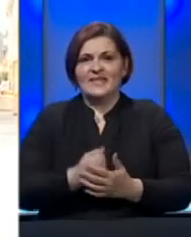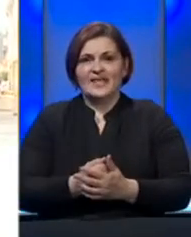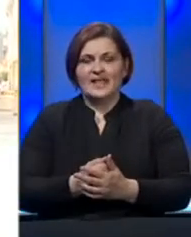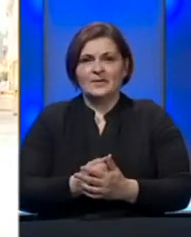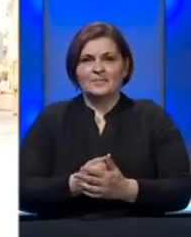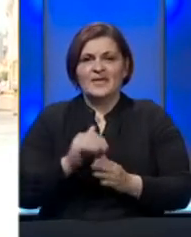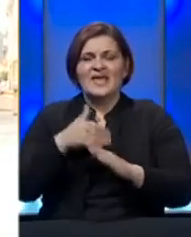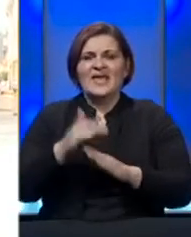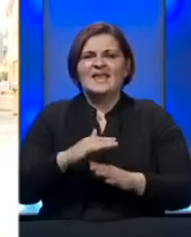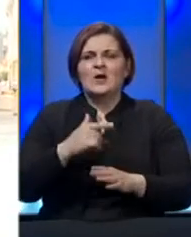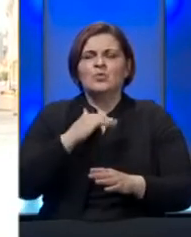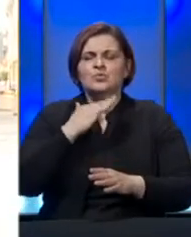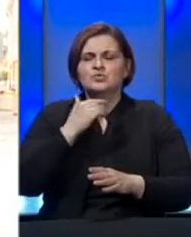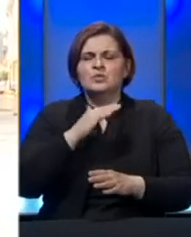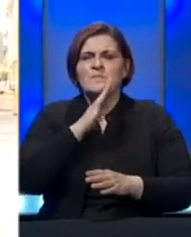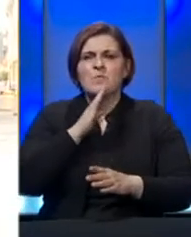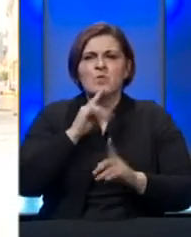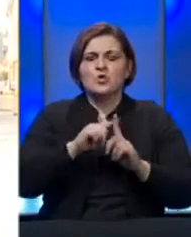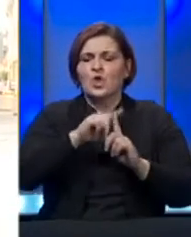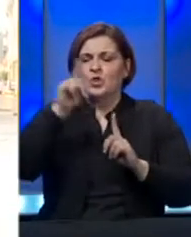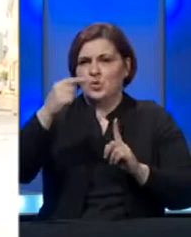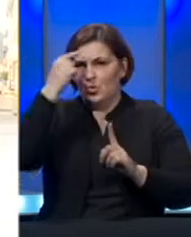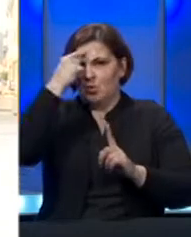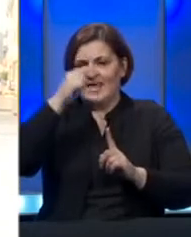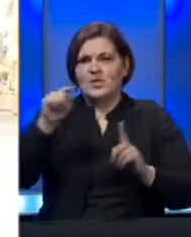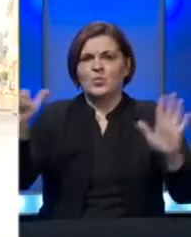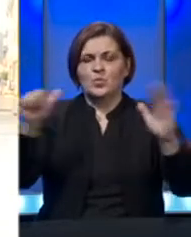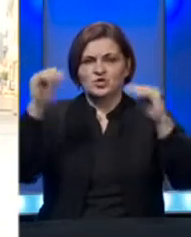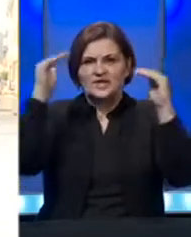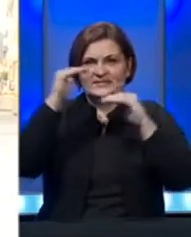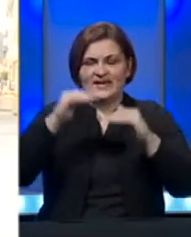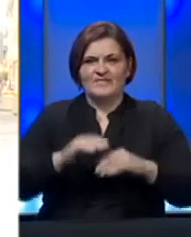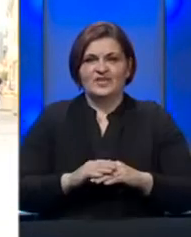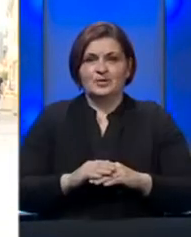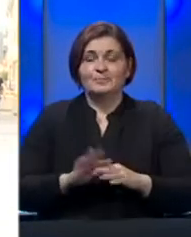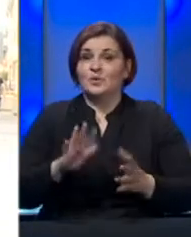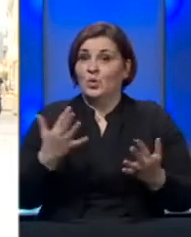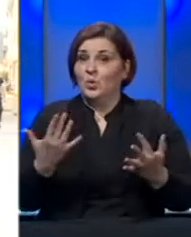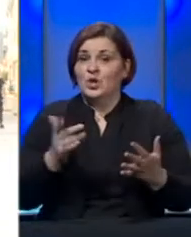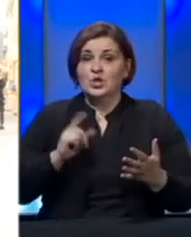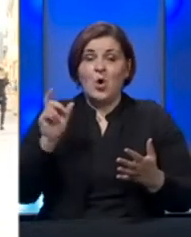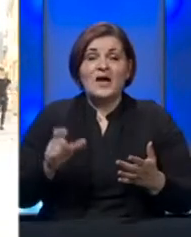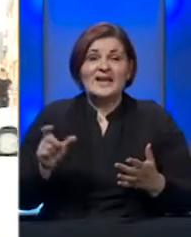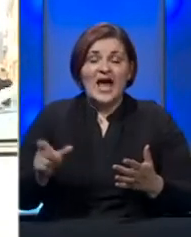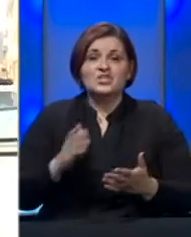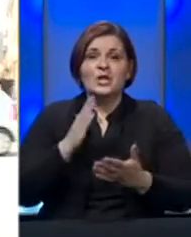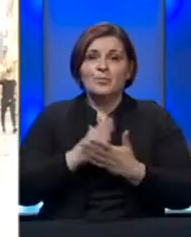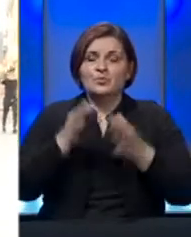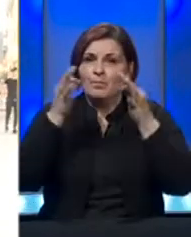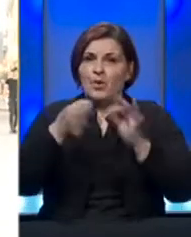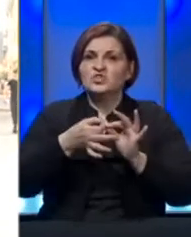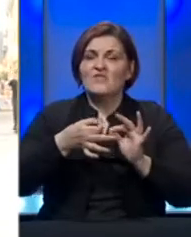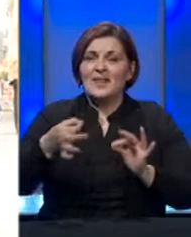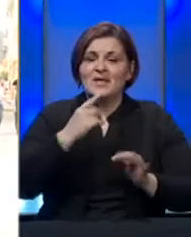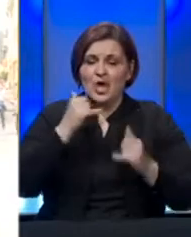od subote u podne do nedelje u 18 časova. Ukoliko se građani budu pridržavali mjera